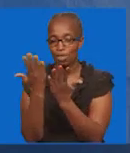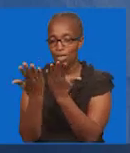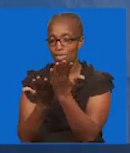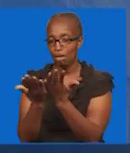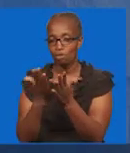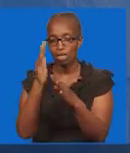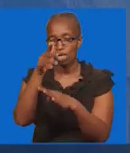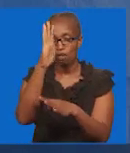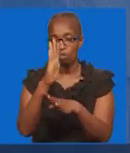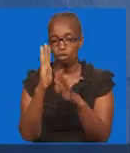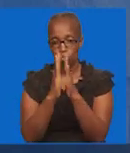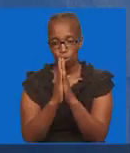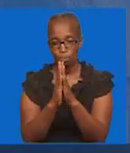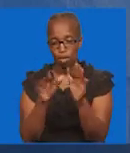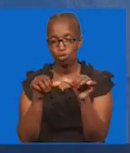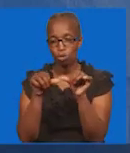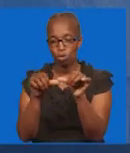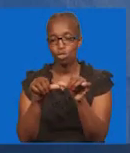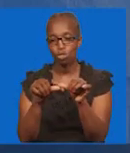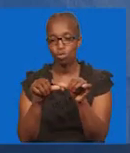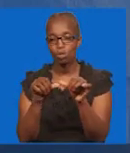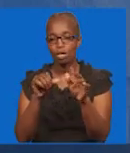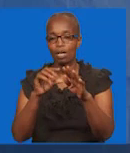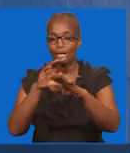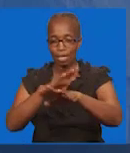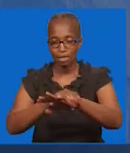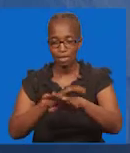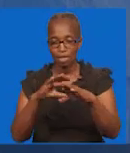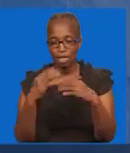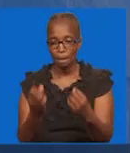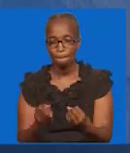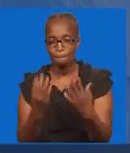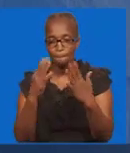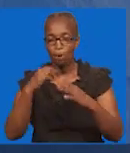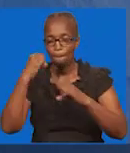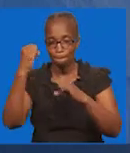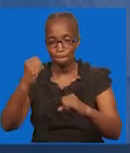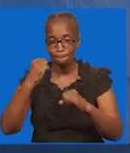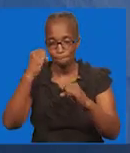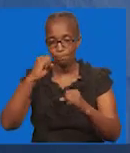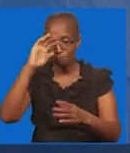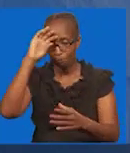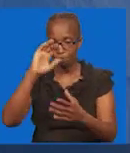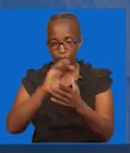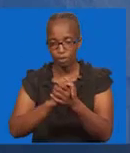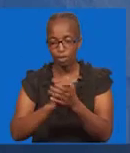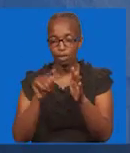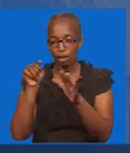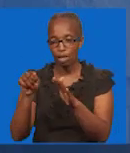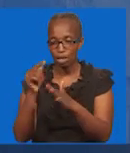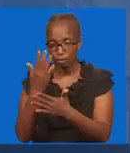pamoja na tukaweze kuwa pamoja na mtumishu wa mnyeze mungu Anapa malizia siku ya leo